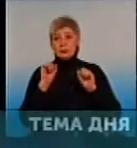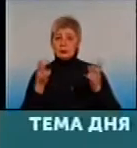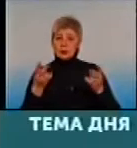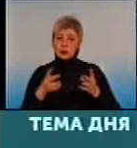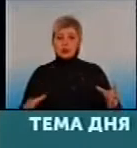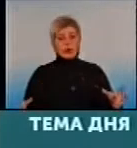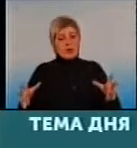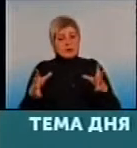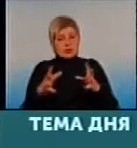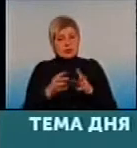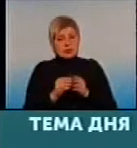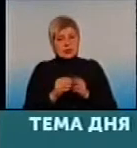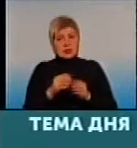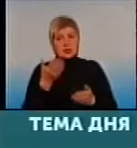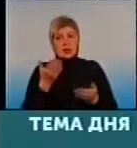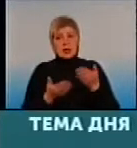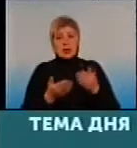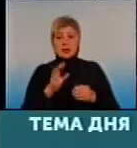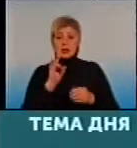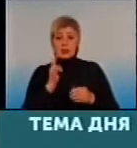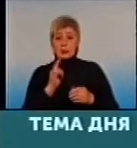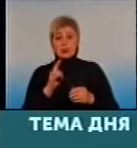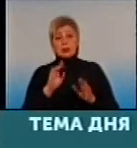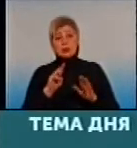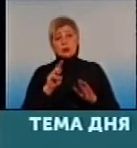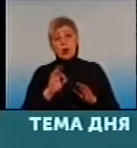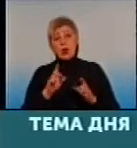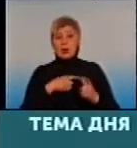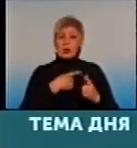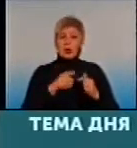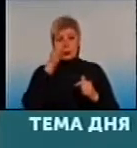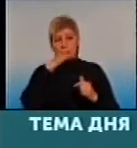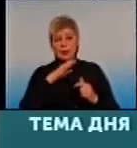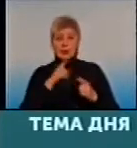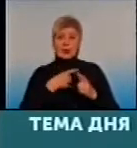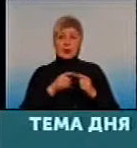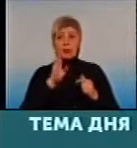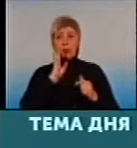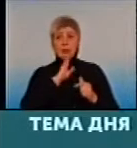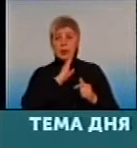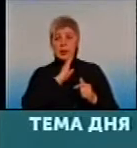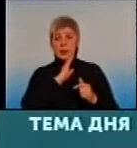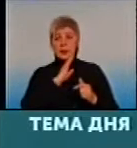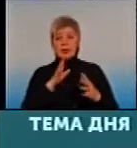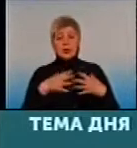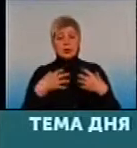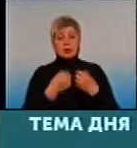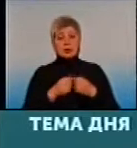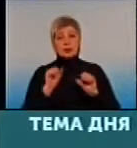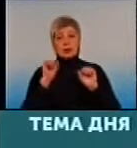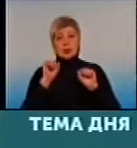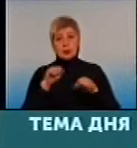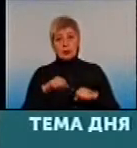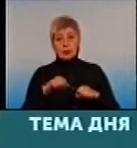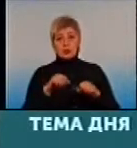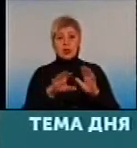Якщо дитина, то один із родителів має бути з дитином до 14 років. Родина може собі обирати